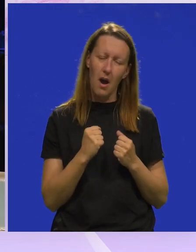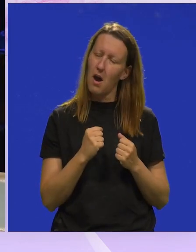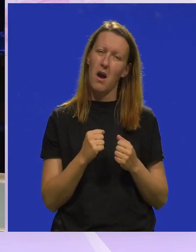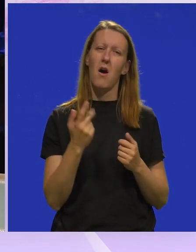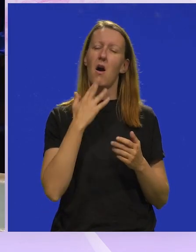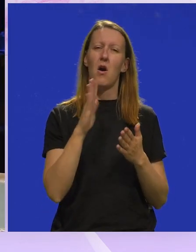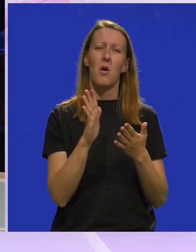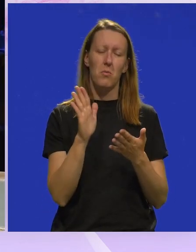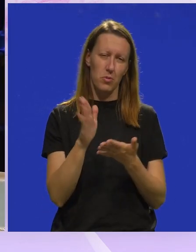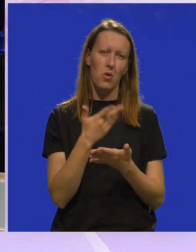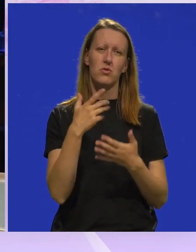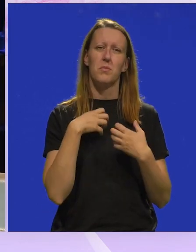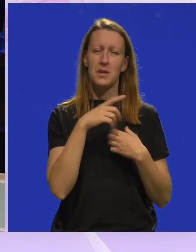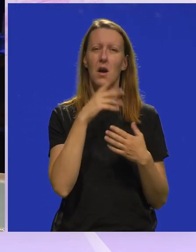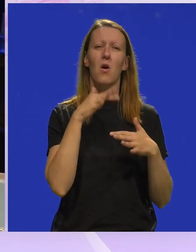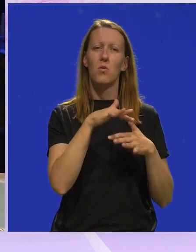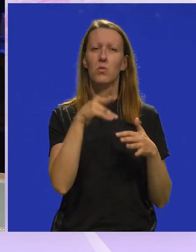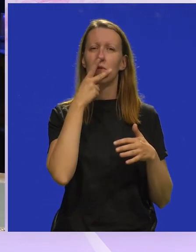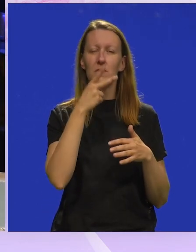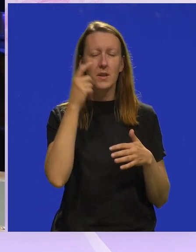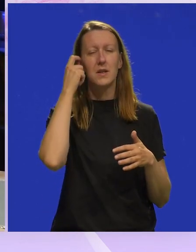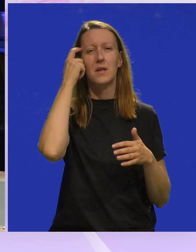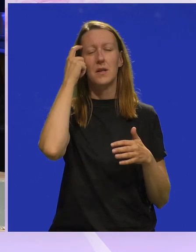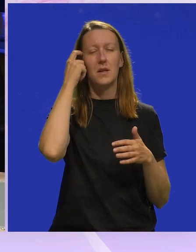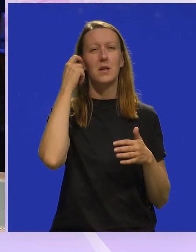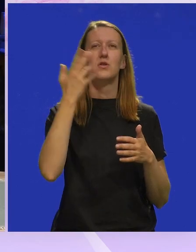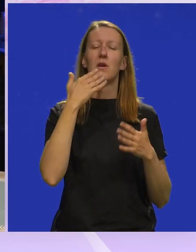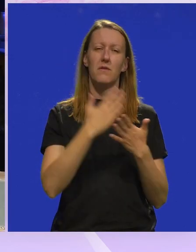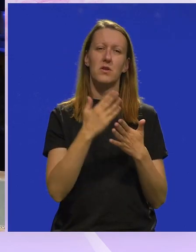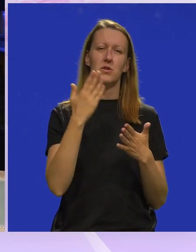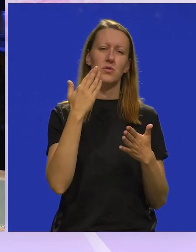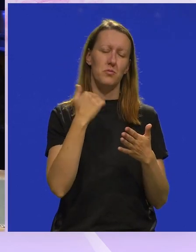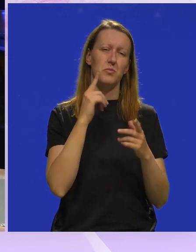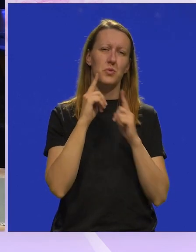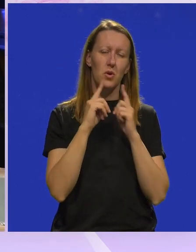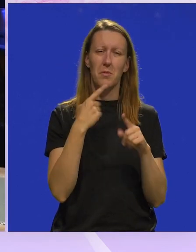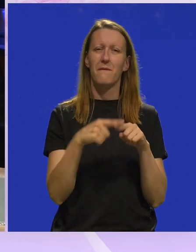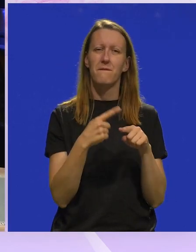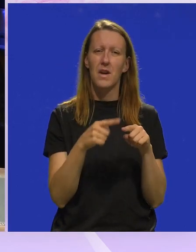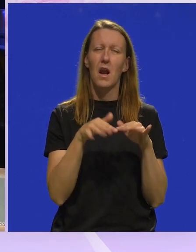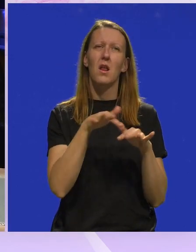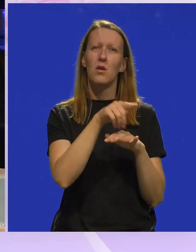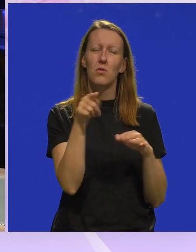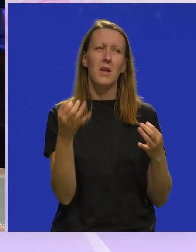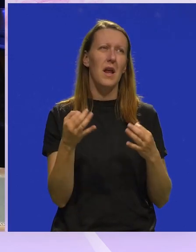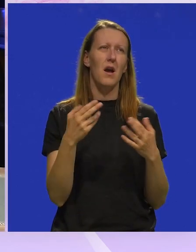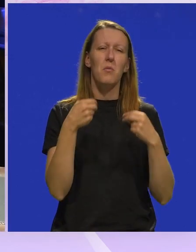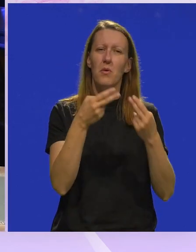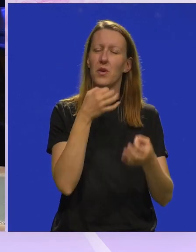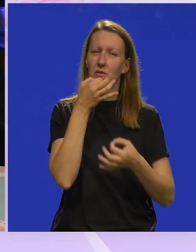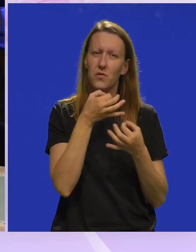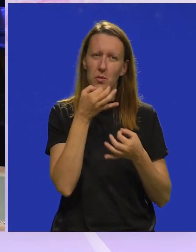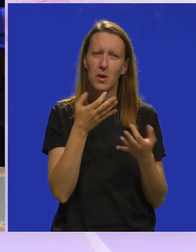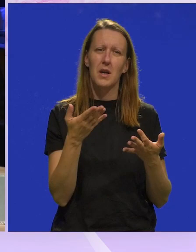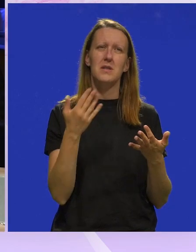kako je prošla predstava i kako je publika reagirala. Baš sad već u zadnjem procesu proba falila nam je publika, nekakva povratna